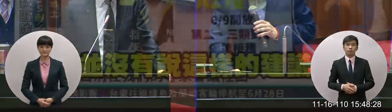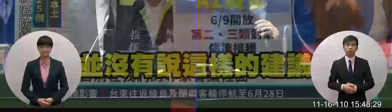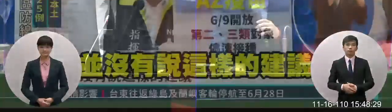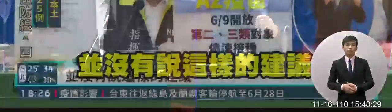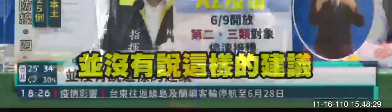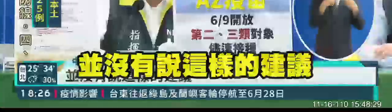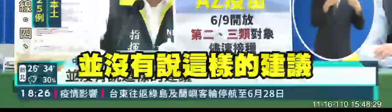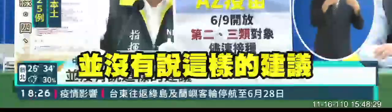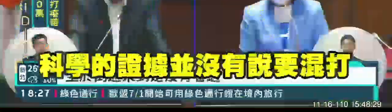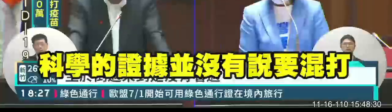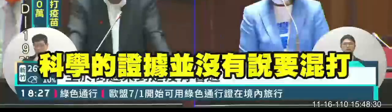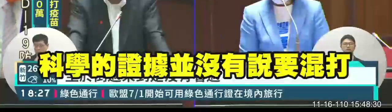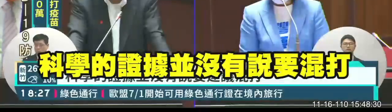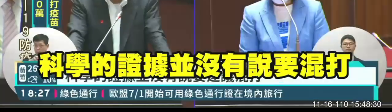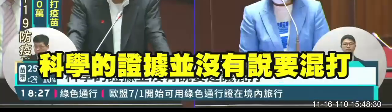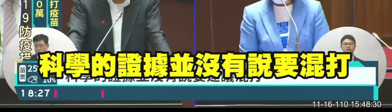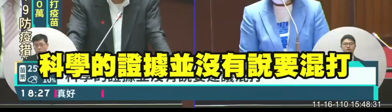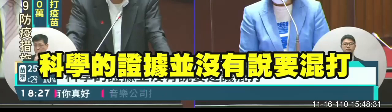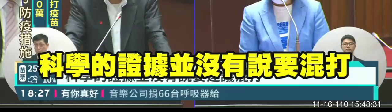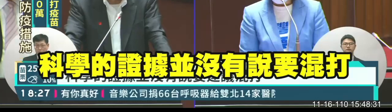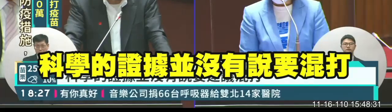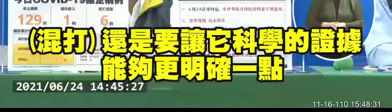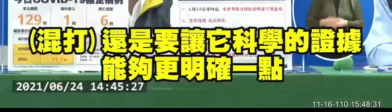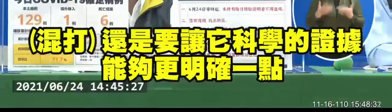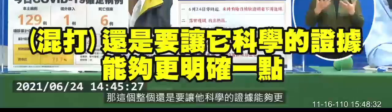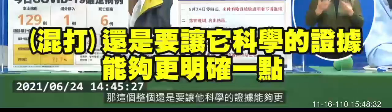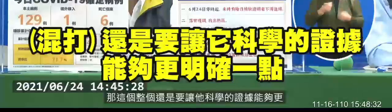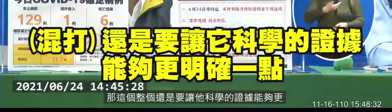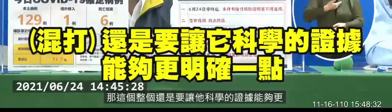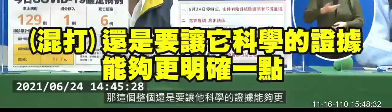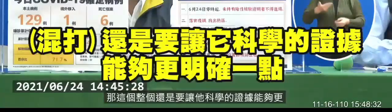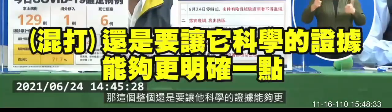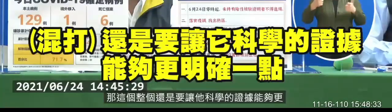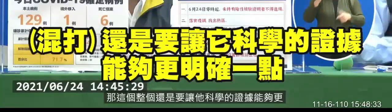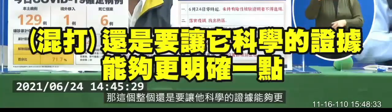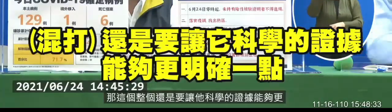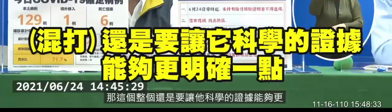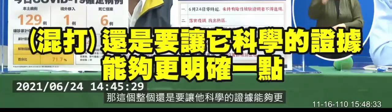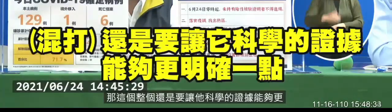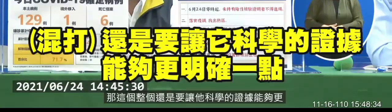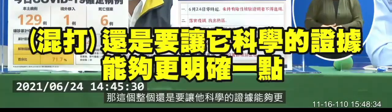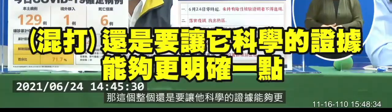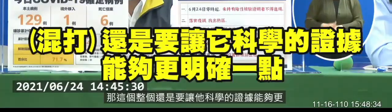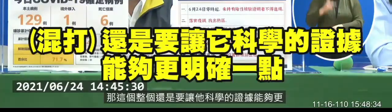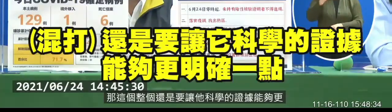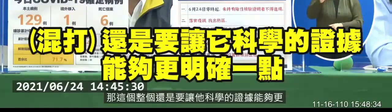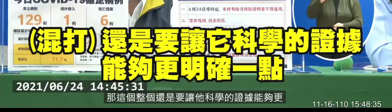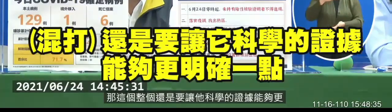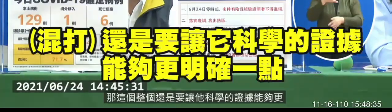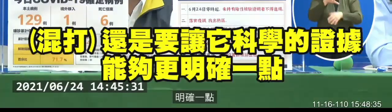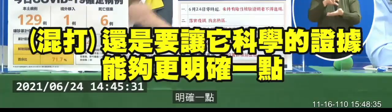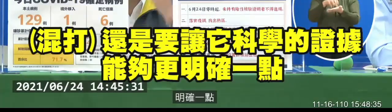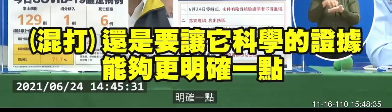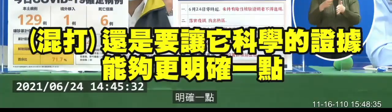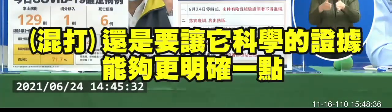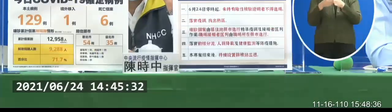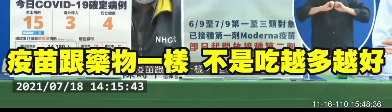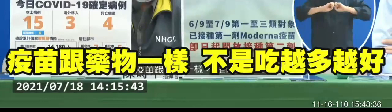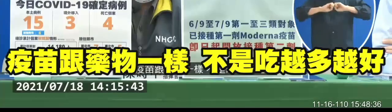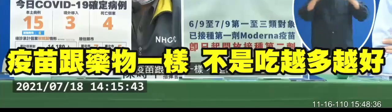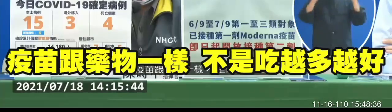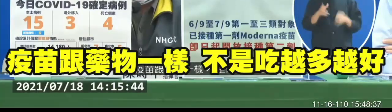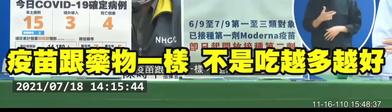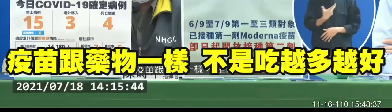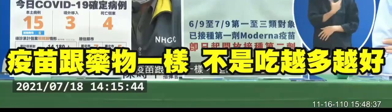有說過的話有說過的話那這個整個還是要讓他科學的證據能夠更明確一點